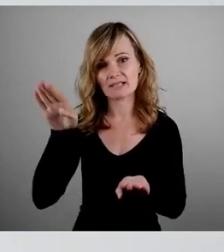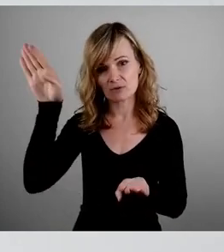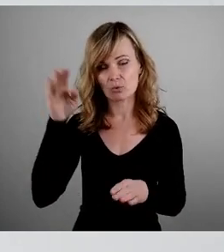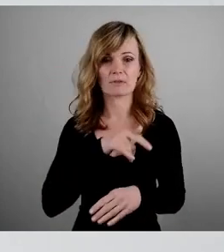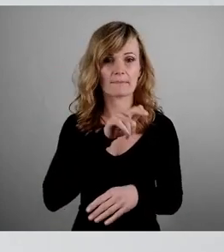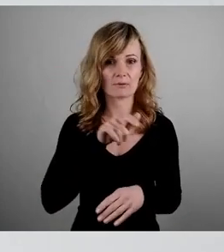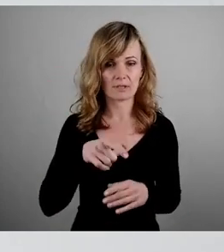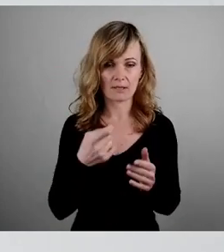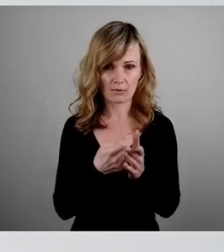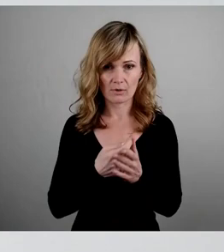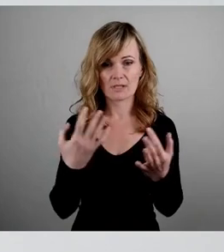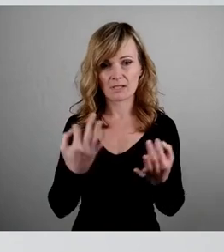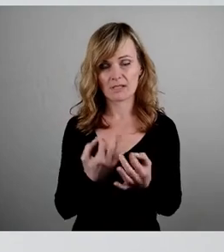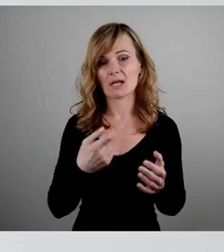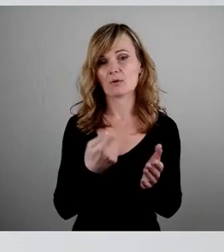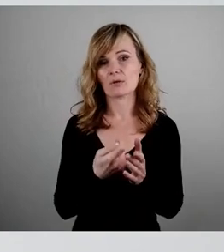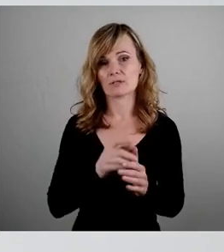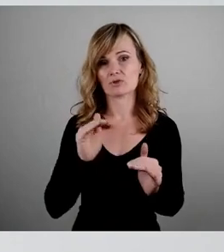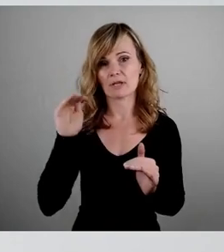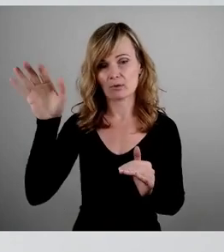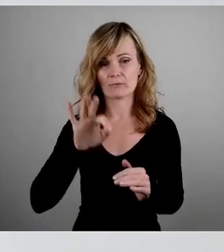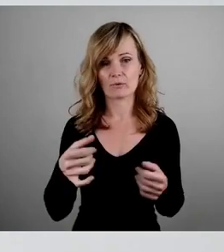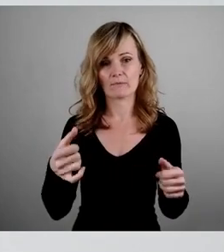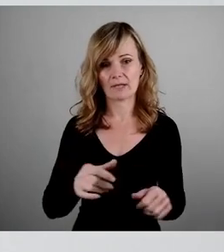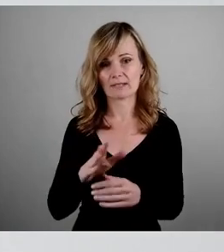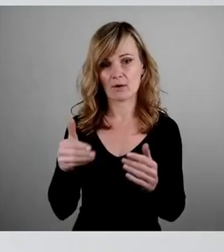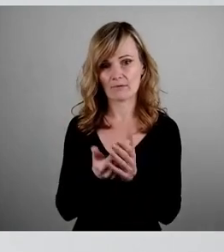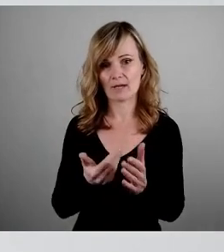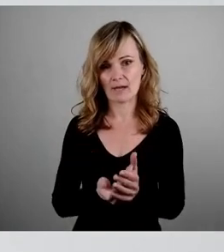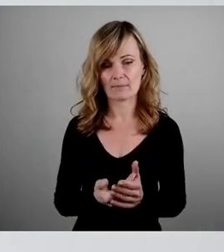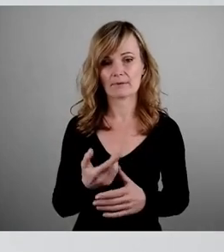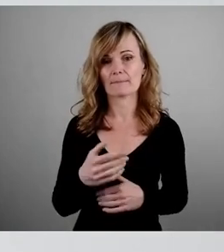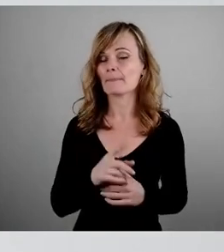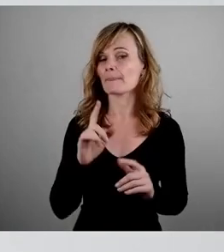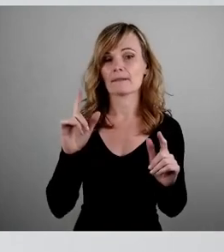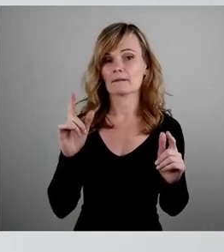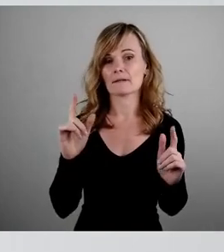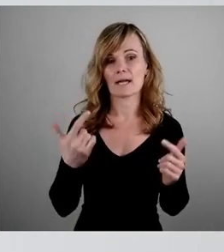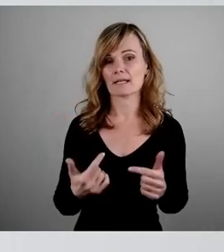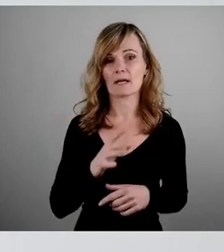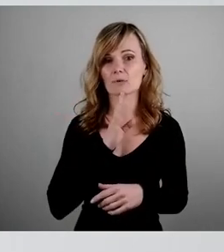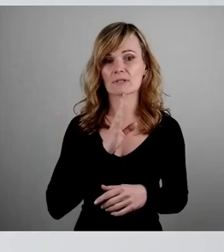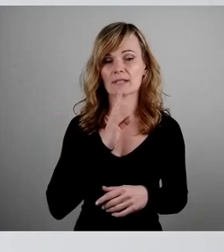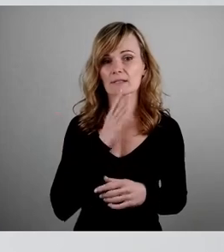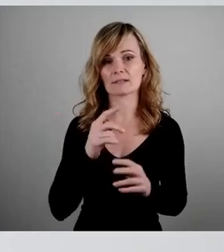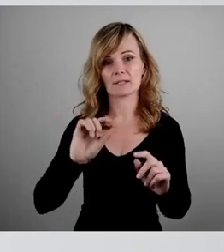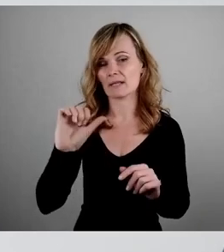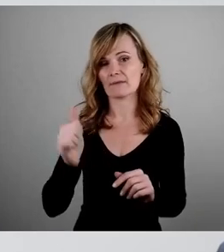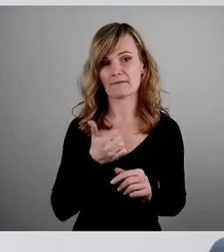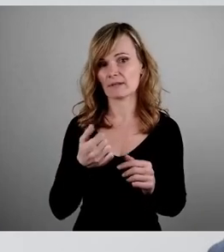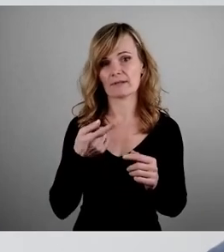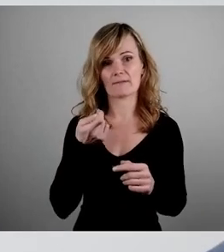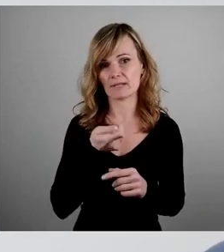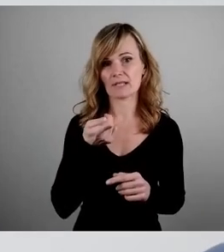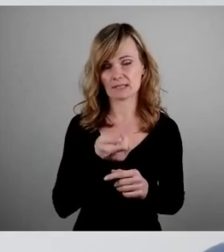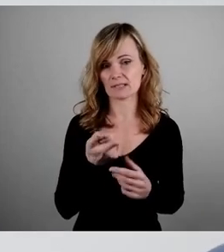Sachkostensteigerung für die Pflichtaufgabe und damit keine ausreichende Refinanzierung seitens